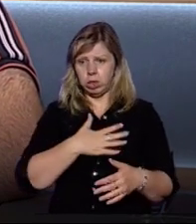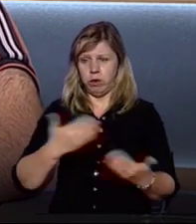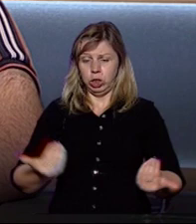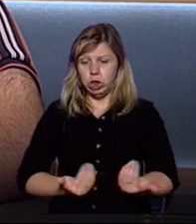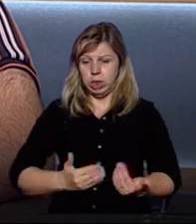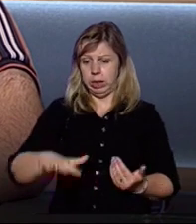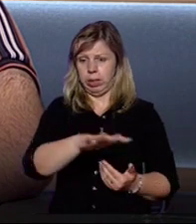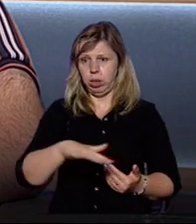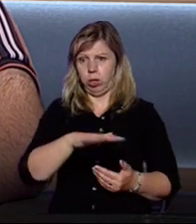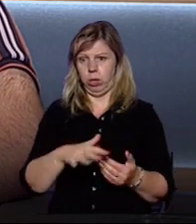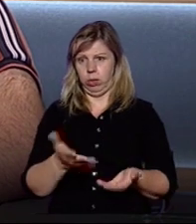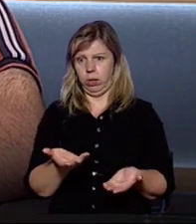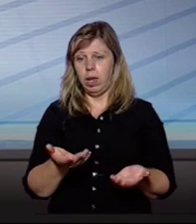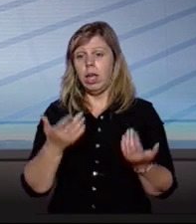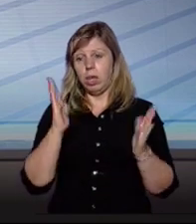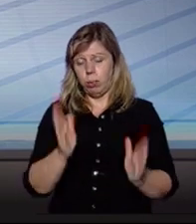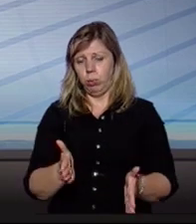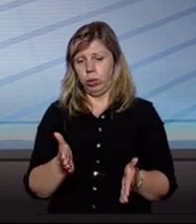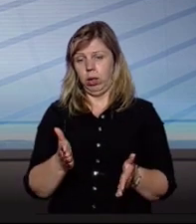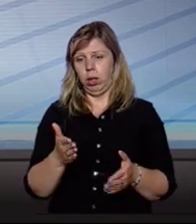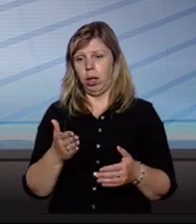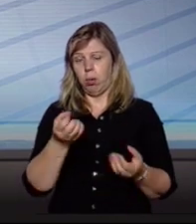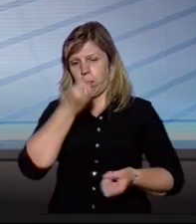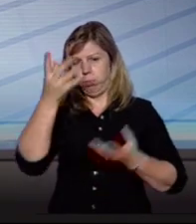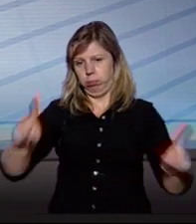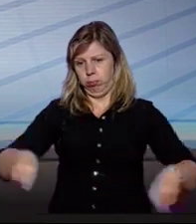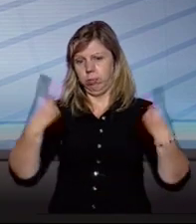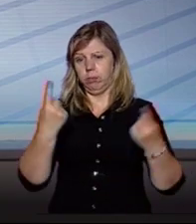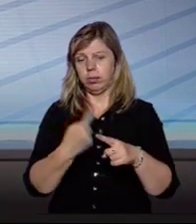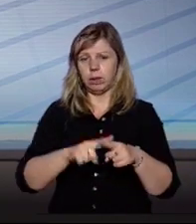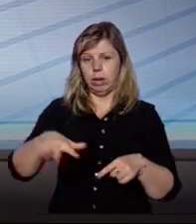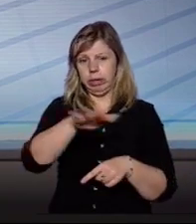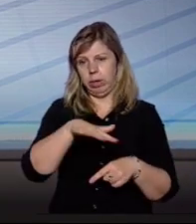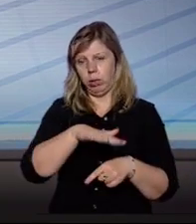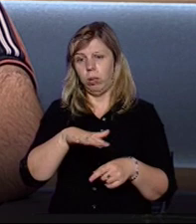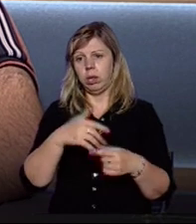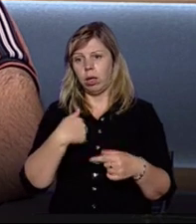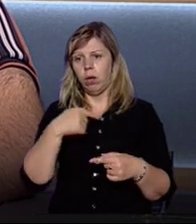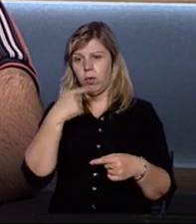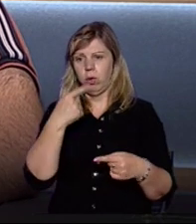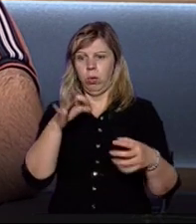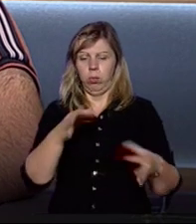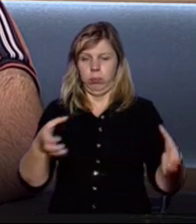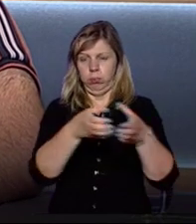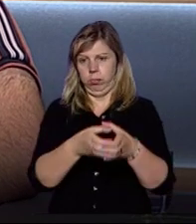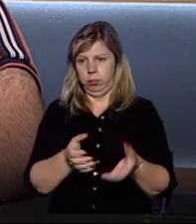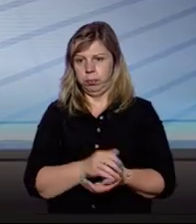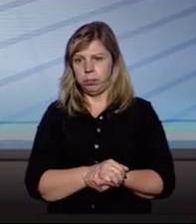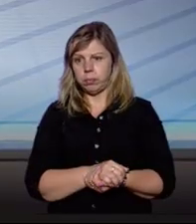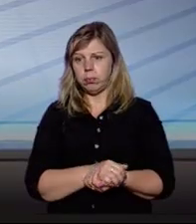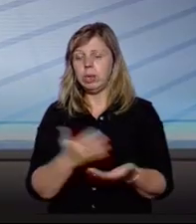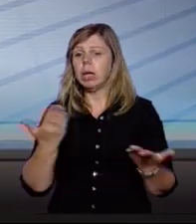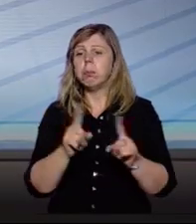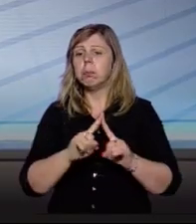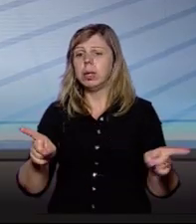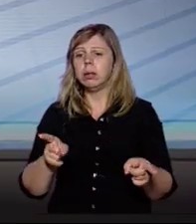території безпосередньо. І буде процвітати та чи інша територія, я говорю, за будь-яку об'єднану територіальну громаду. За яким